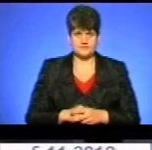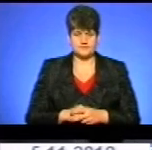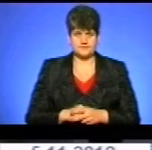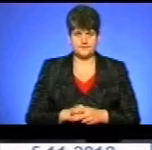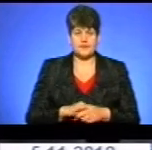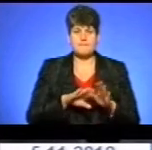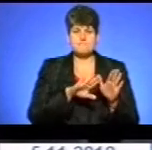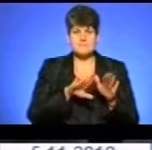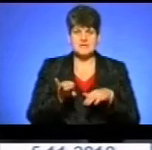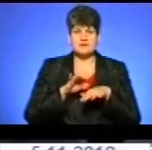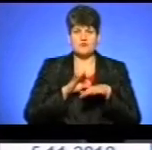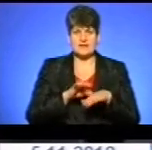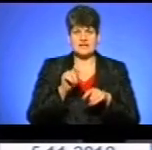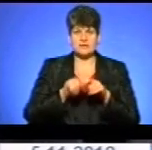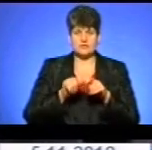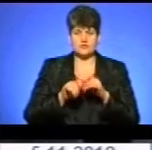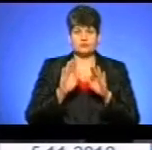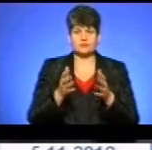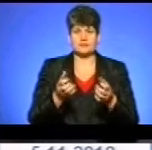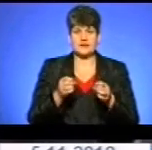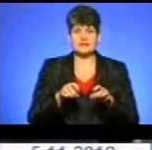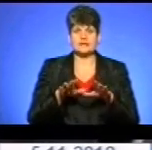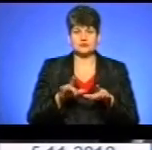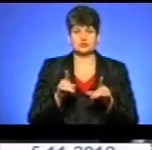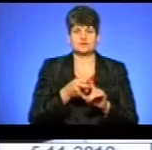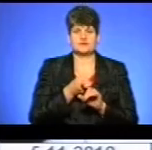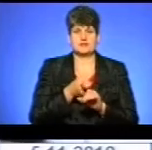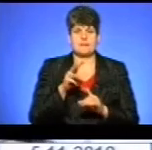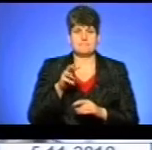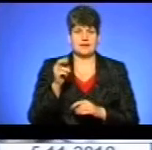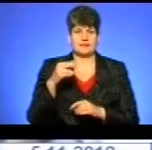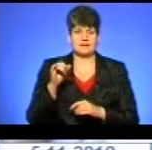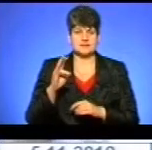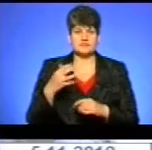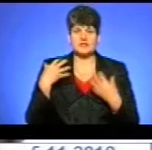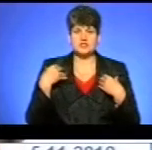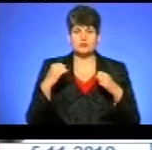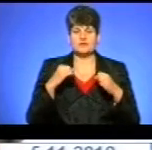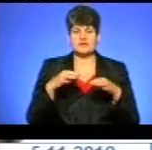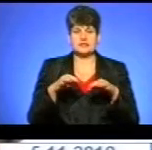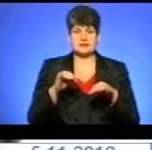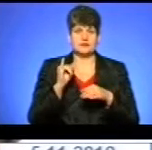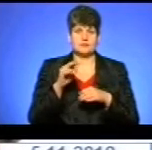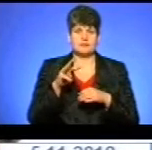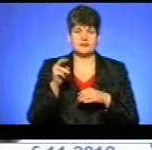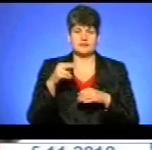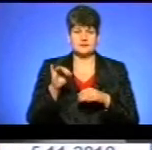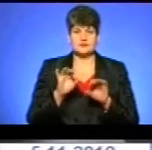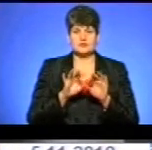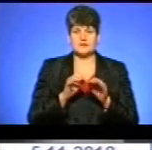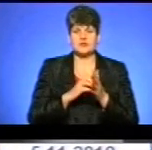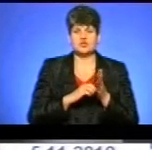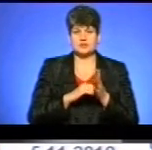Після проведення перевірки буде пройняте рішення стосовно Мединського. Начальник управління транспорту Ігор Мединський прокоментував